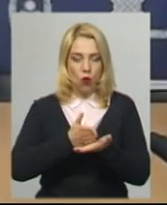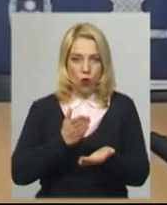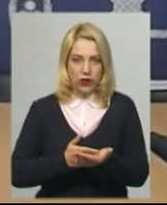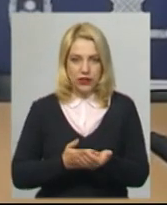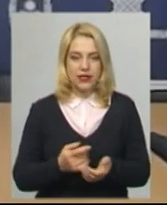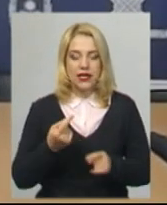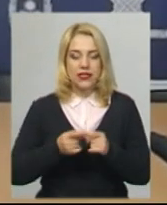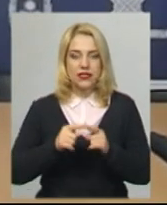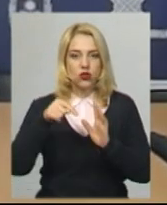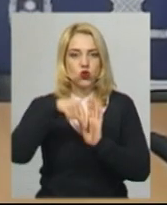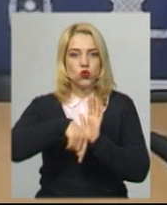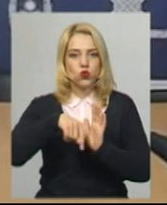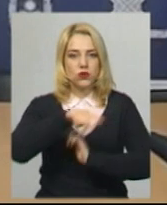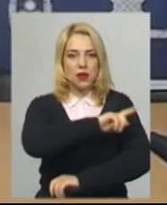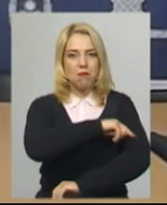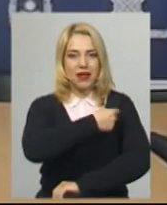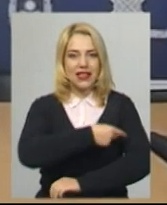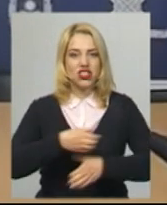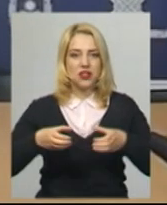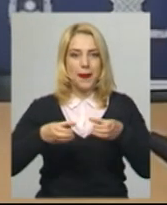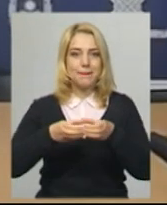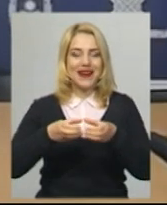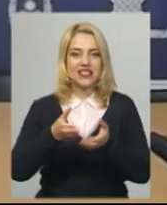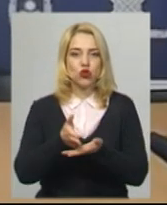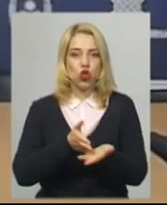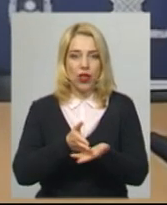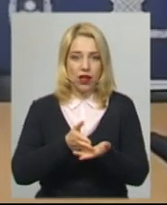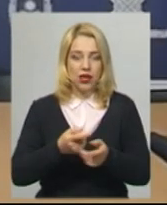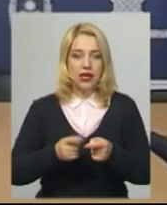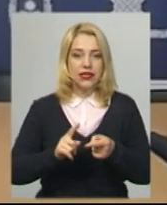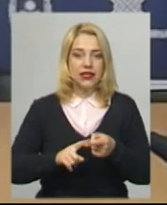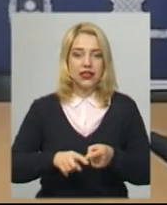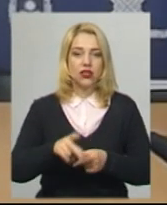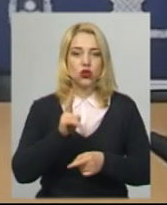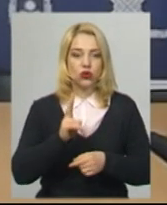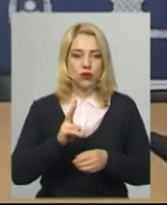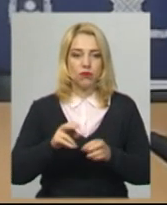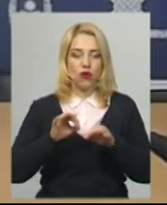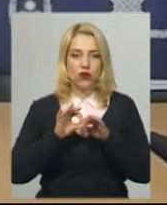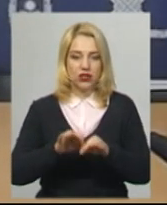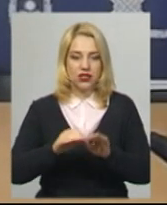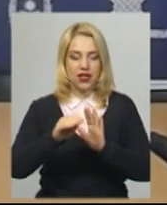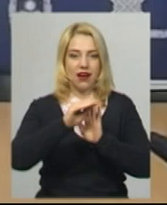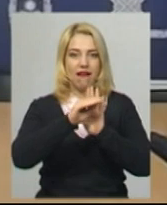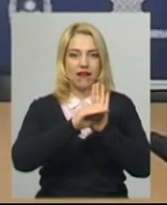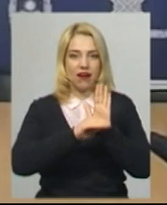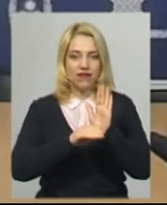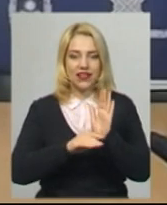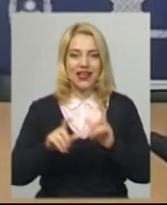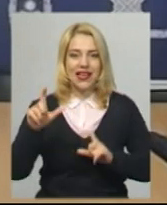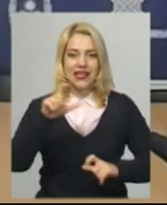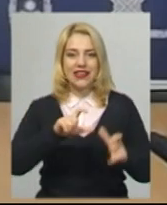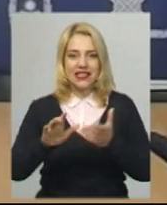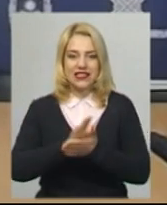медичного персоналу. І це буде стосуватися графіків проведення дезінфекцій і